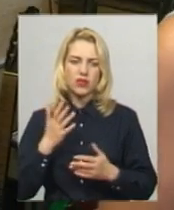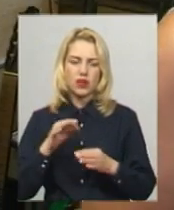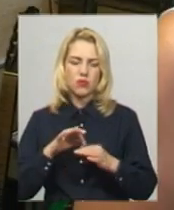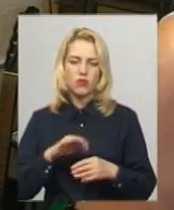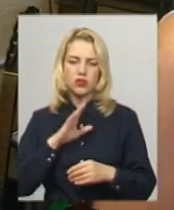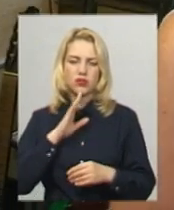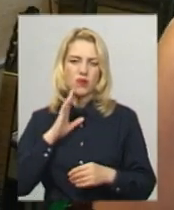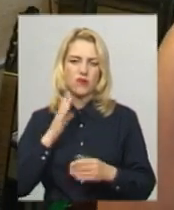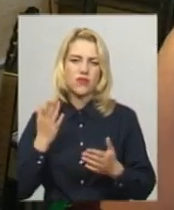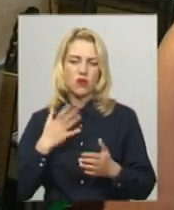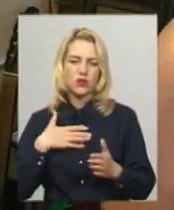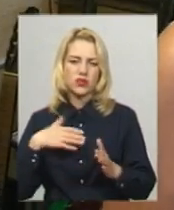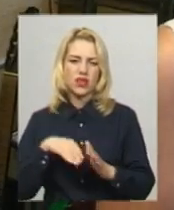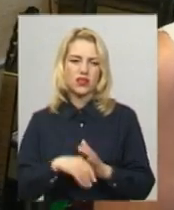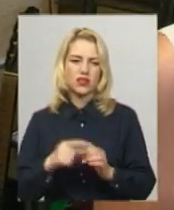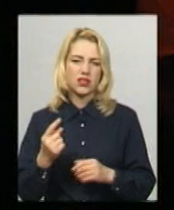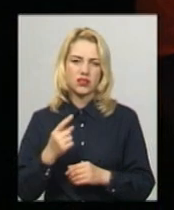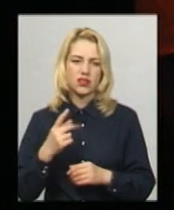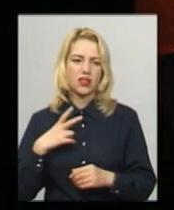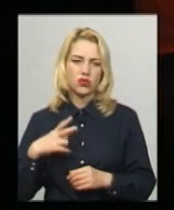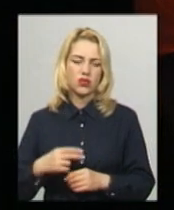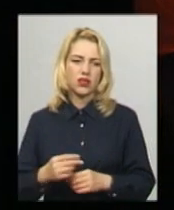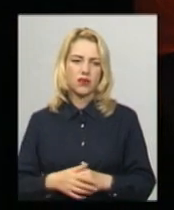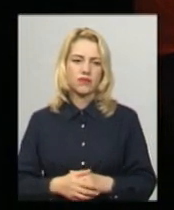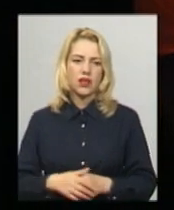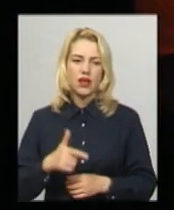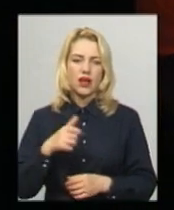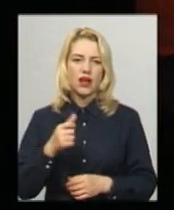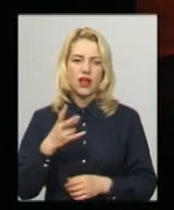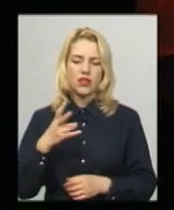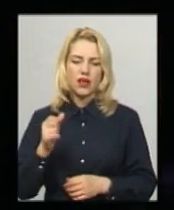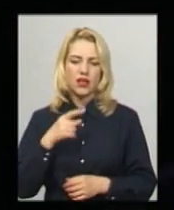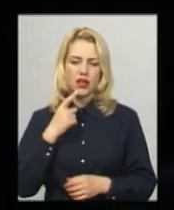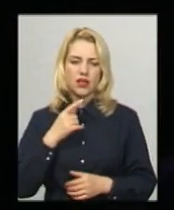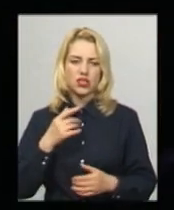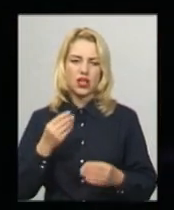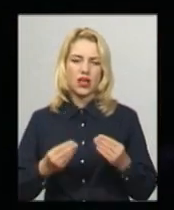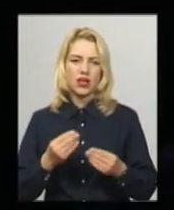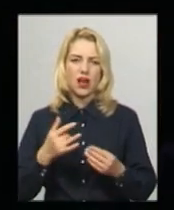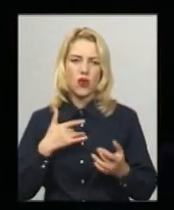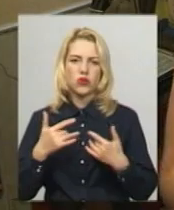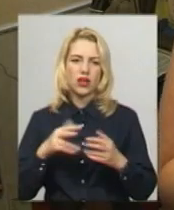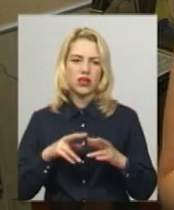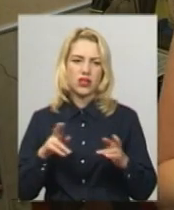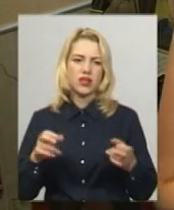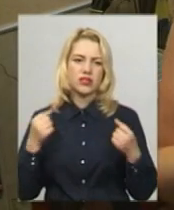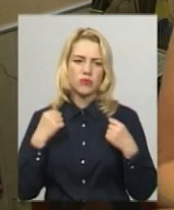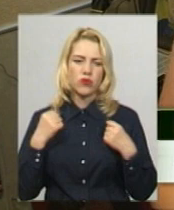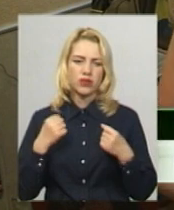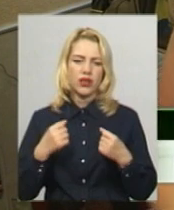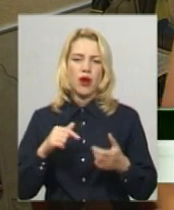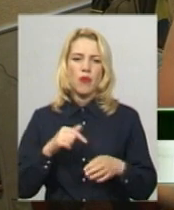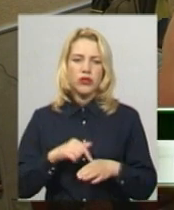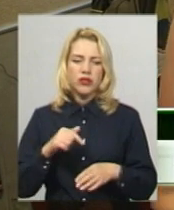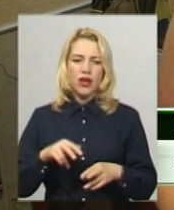матір, в якій загинула єдина донька? Ганна Яремчук каже, гра у театрі подібна до спорту. Почуття так